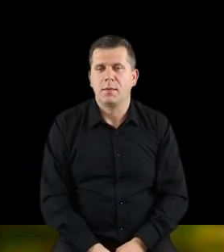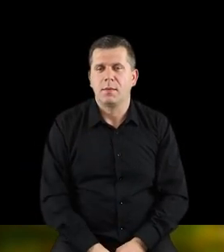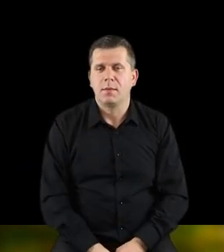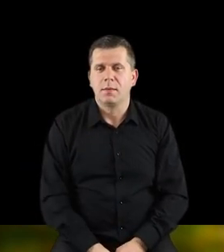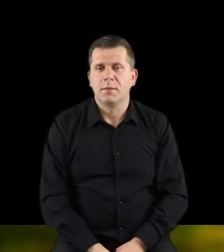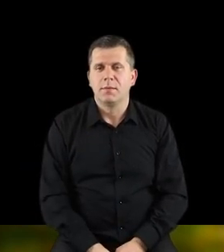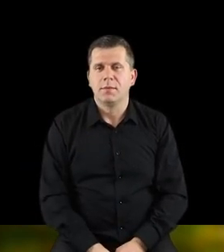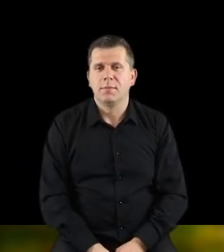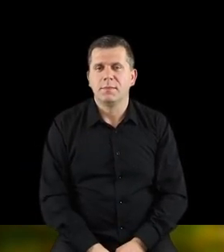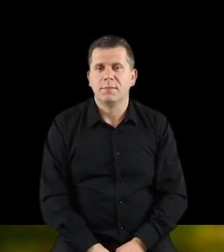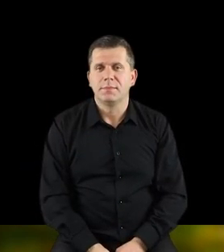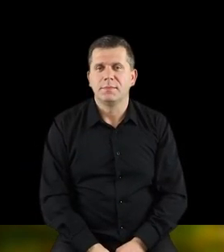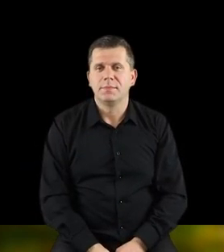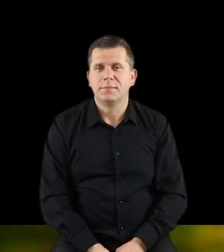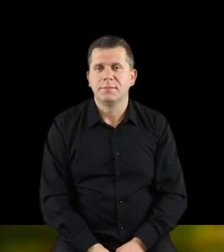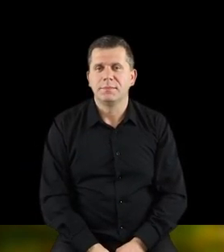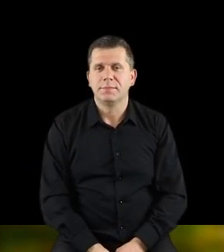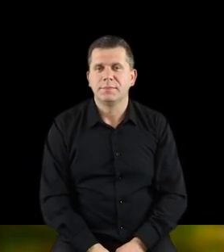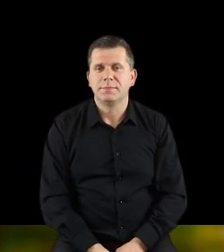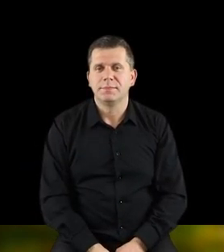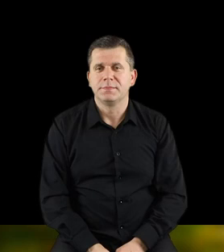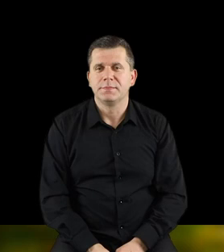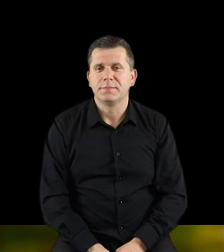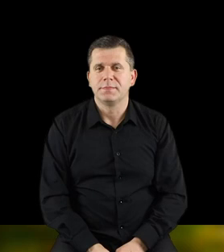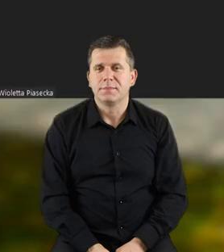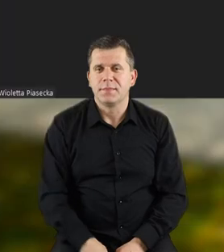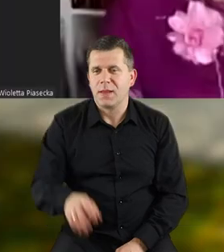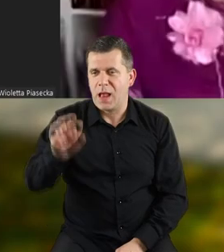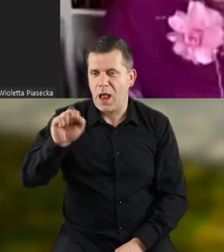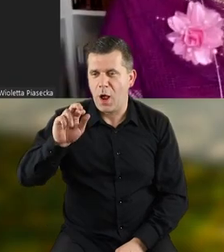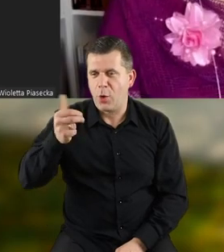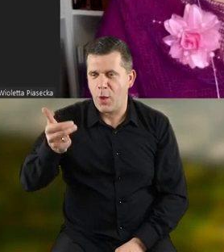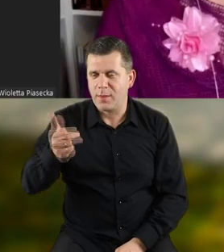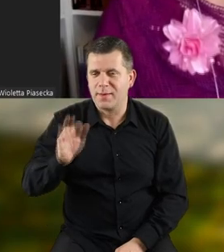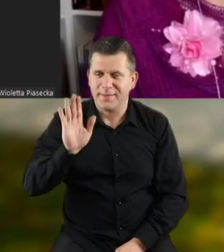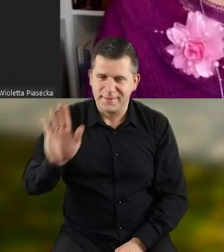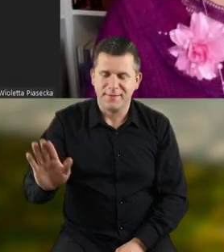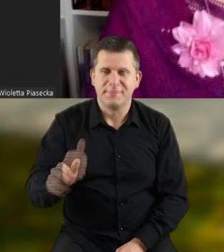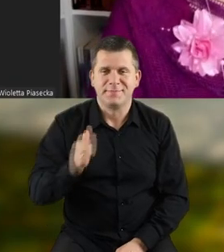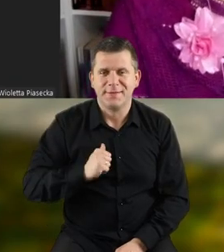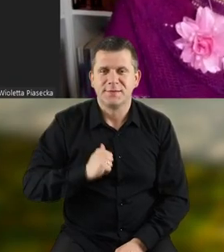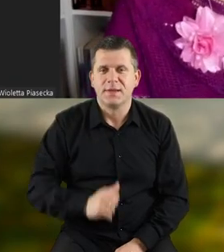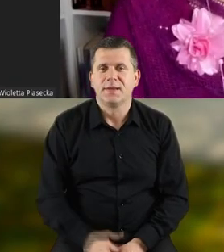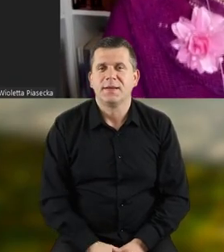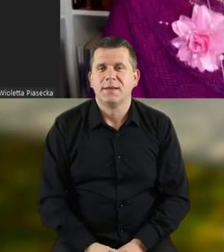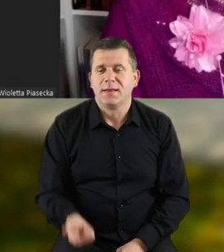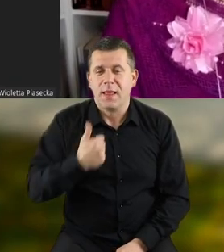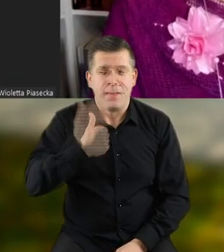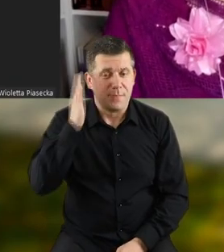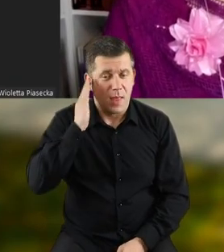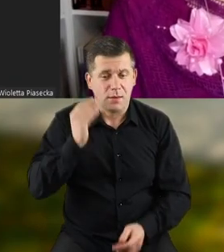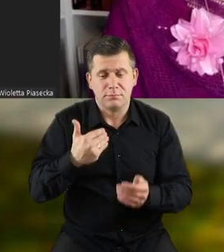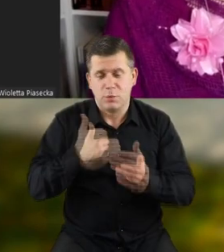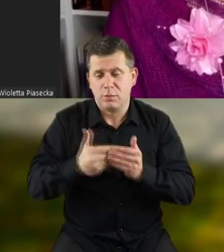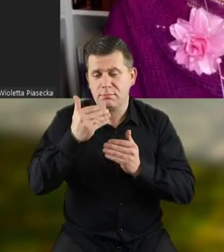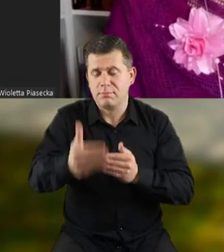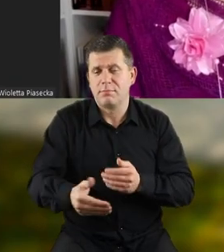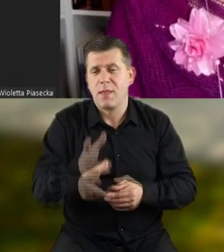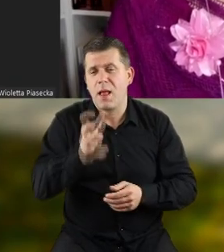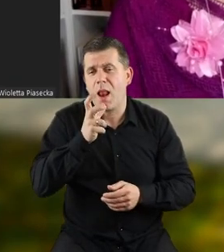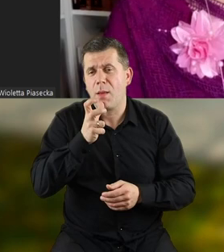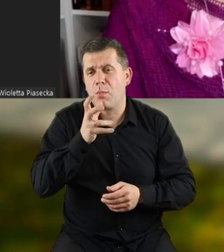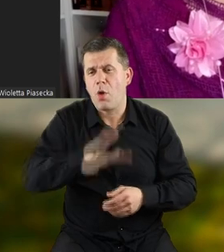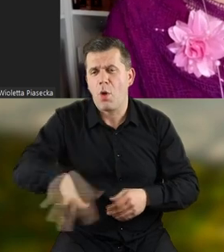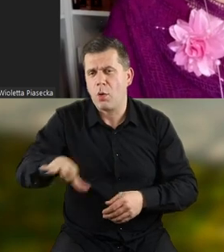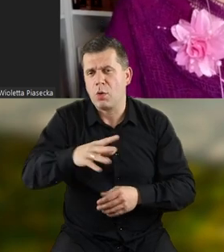Mieszkałam w... A tu już Aronek się włączył? Dobrze. Słuchajcie, mieszkałam, Zosiu, w